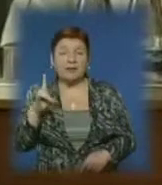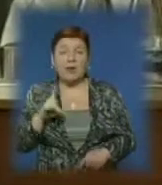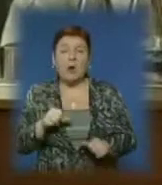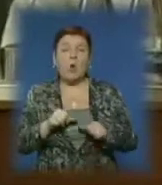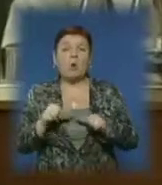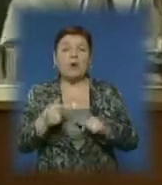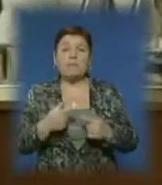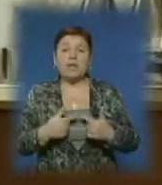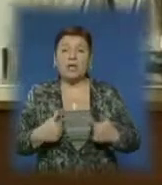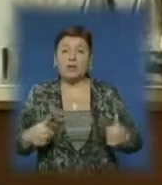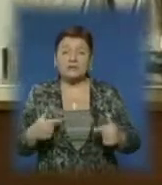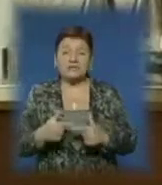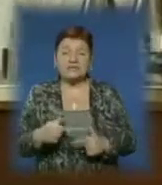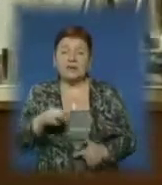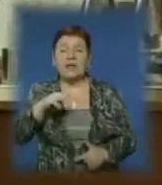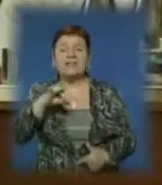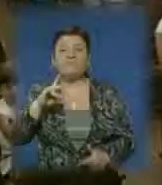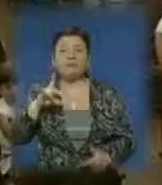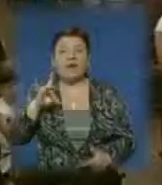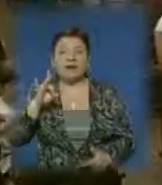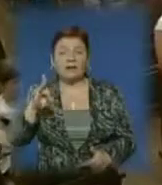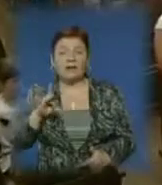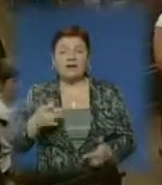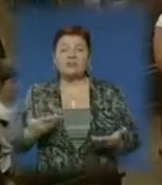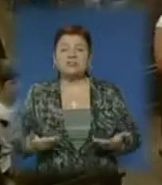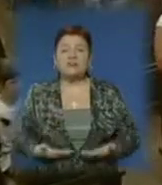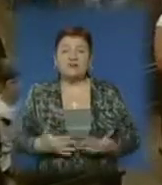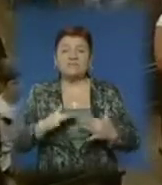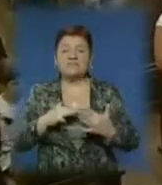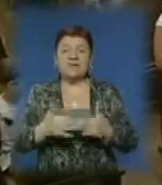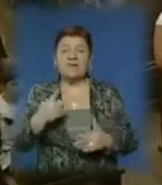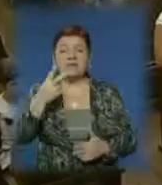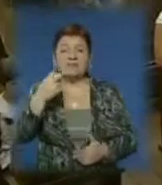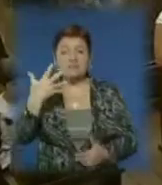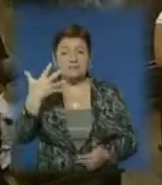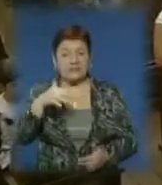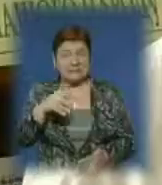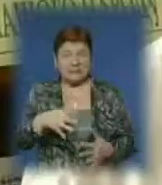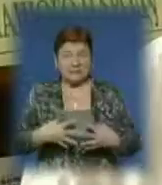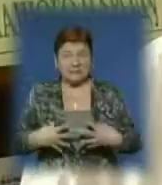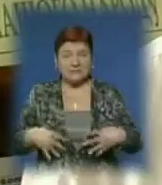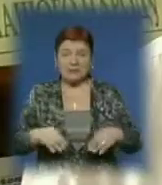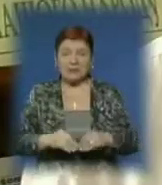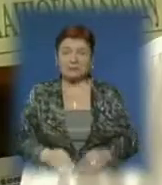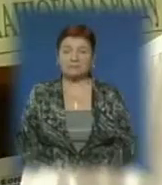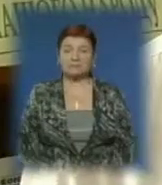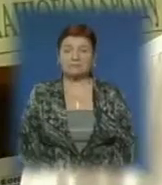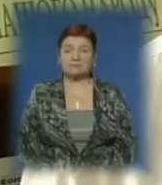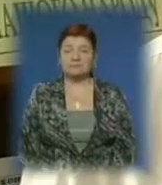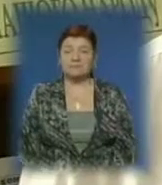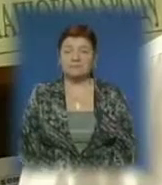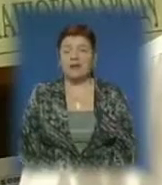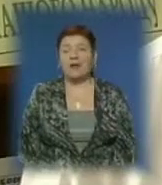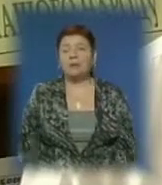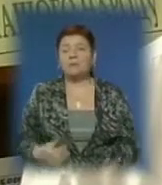присвячений родословній Теводарів, яких живе в селі понад 250 сімей. Теводари вже